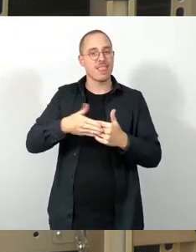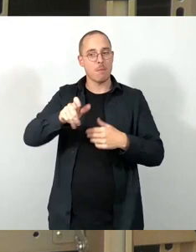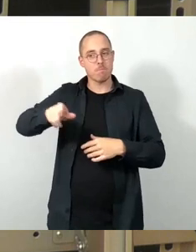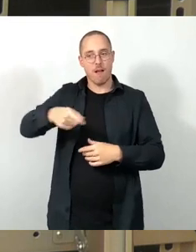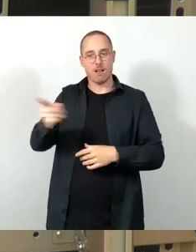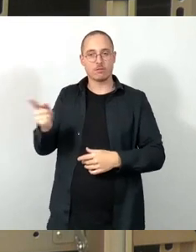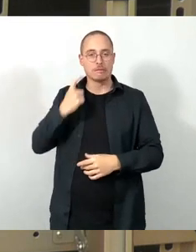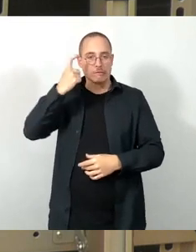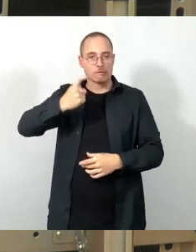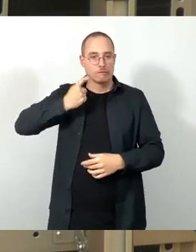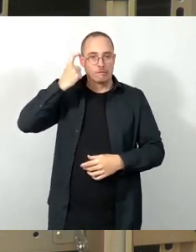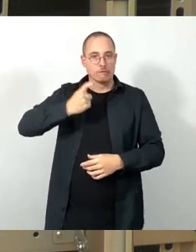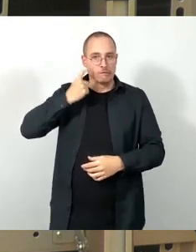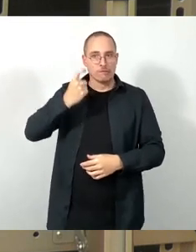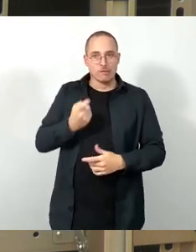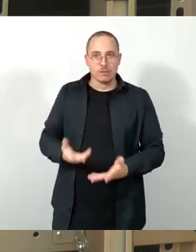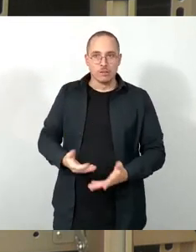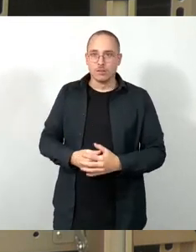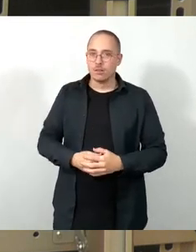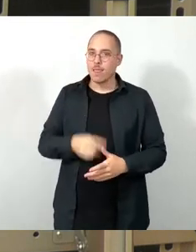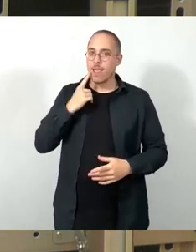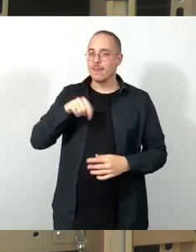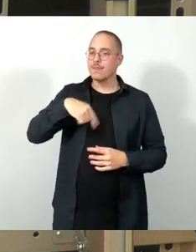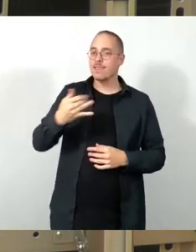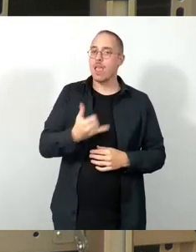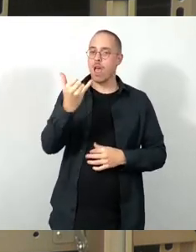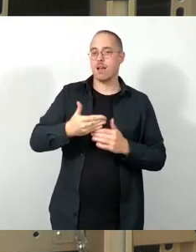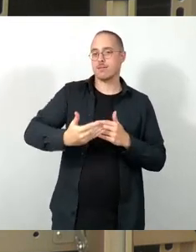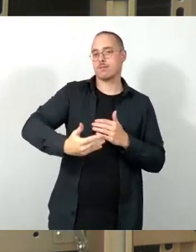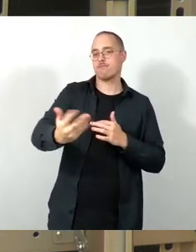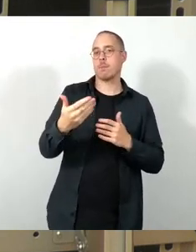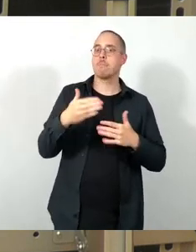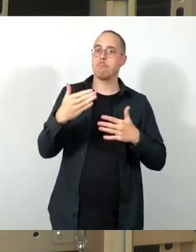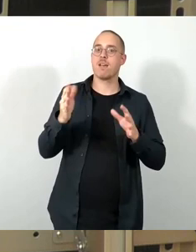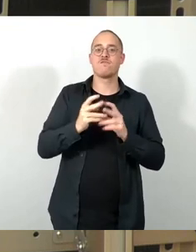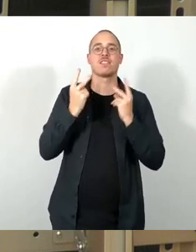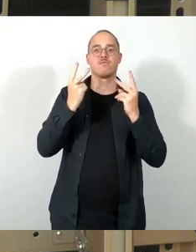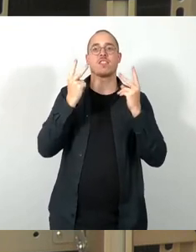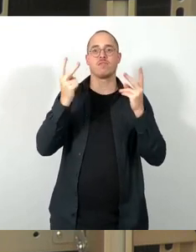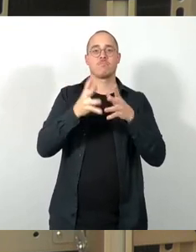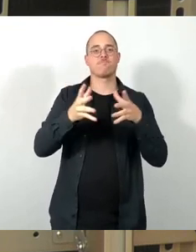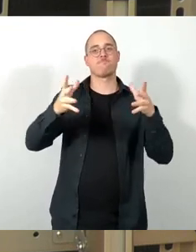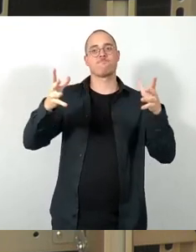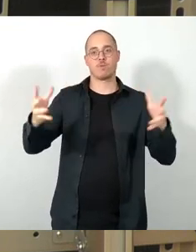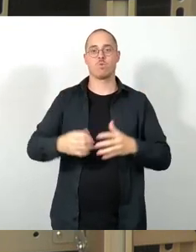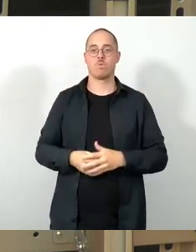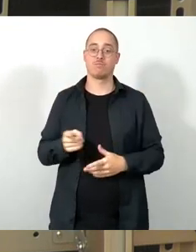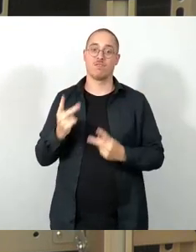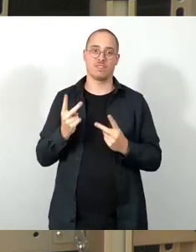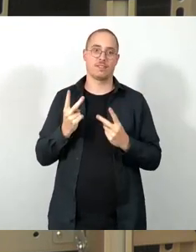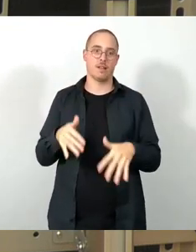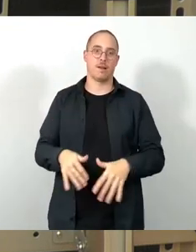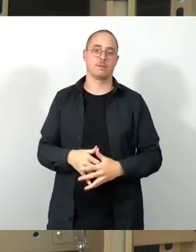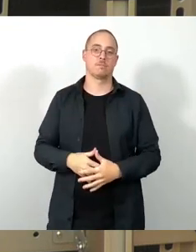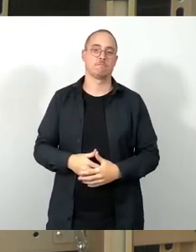Ihnen nur sagen, das wird in den nächsten Jahren immer wichtiger, dass es so etwas gibt. Es ist ein Bürgertreff. Es gibt